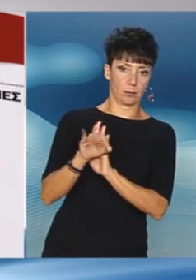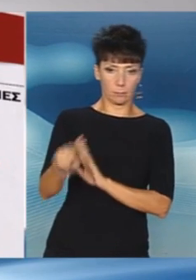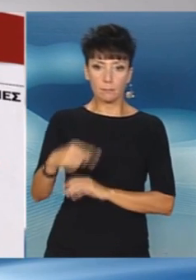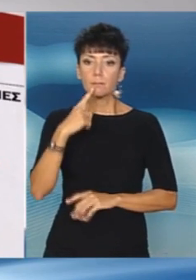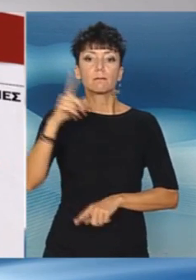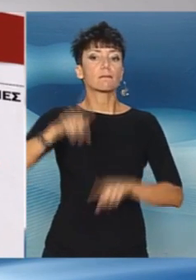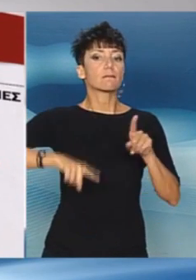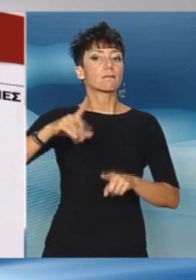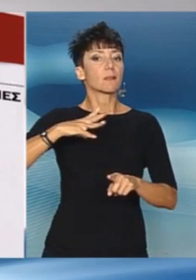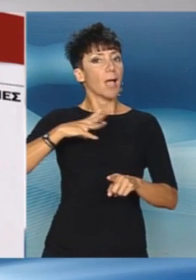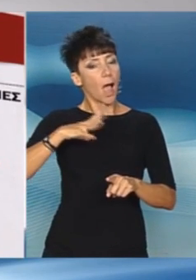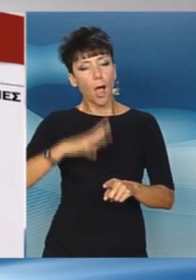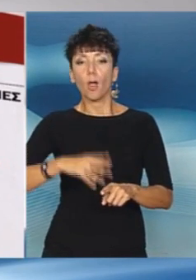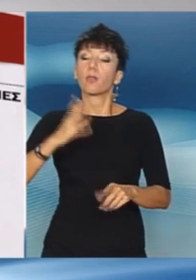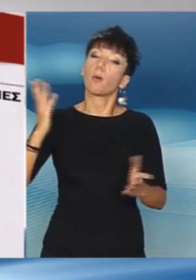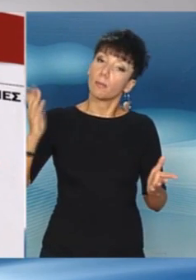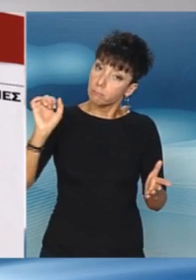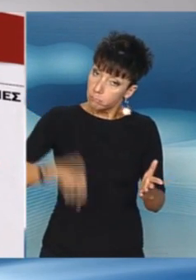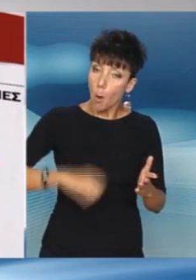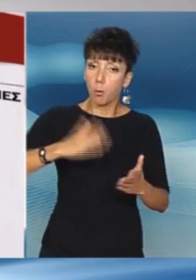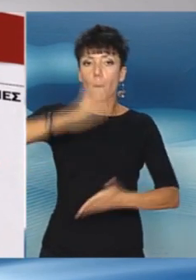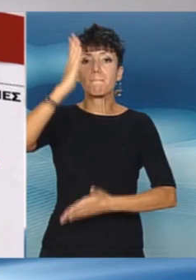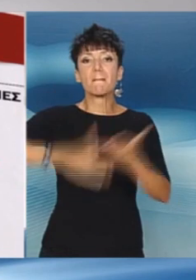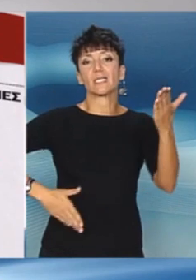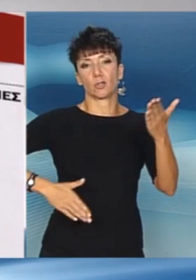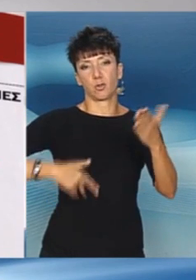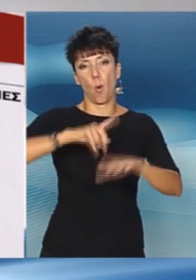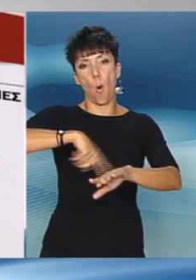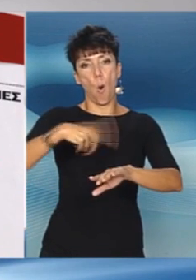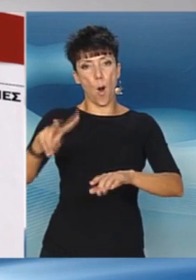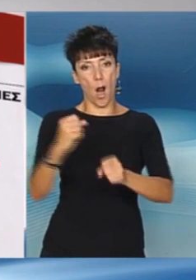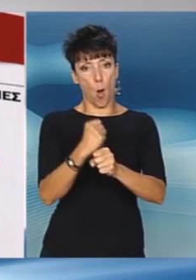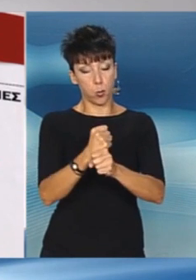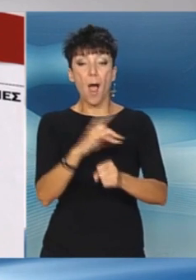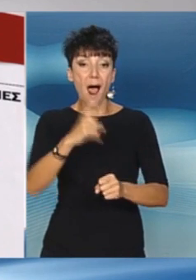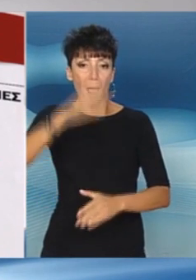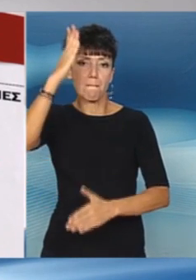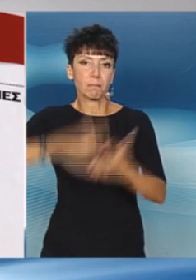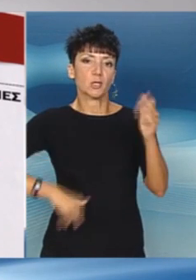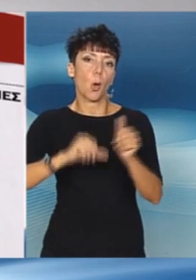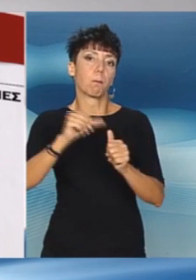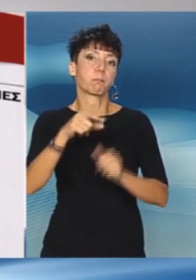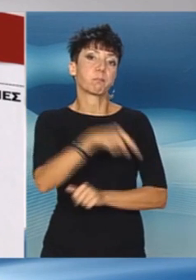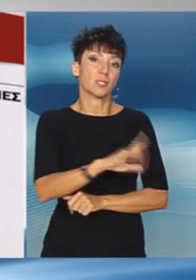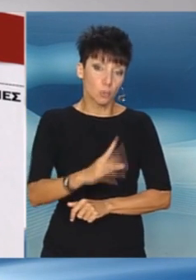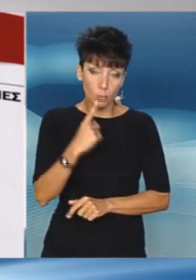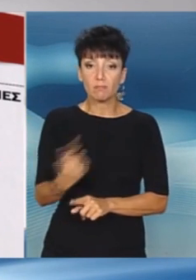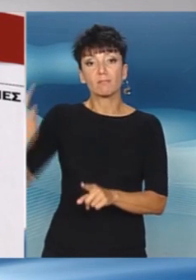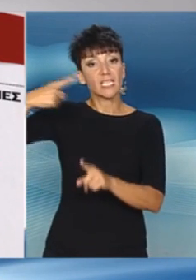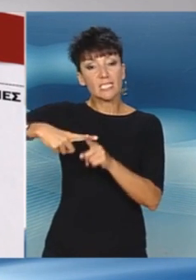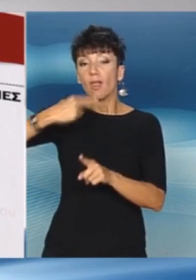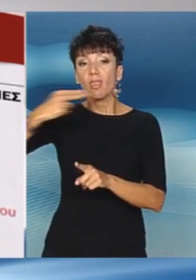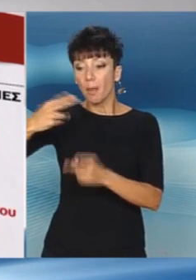έως και για 5 χρόνια εισπράττοντας όμως και το 50% του μισθού τους, ενώ μέσω ΑΣΕΠ θα συνταχθούν λίστες με το πλεονάζον προσωπικό του